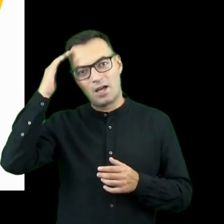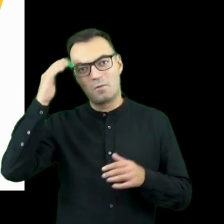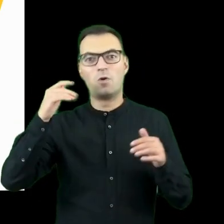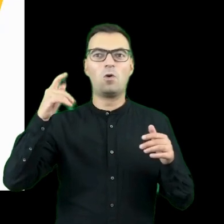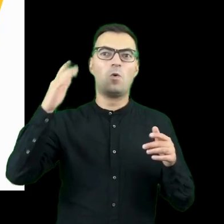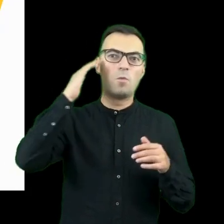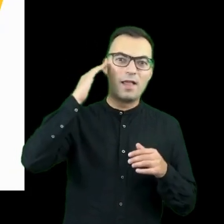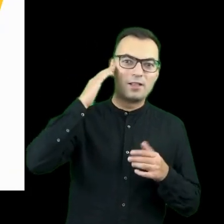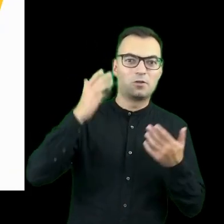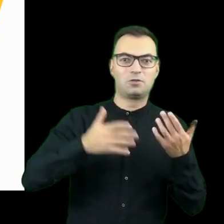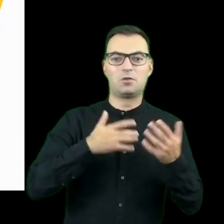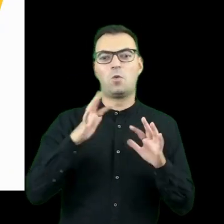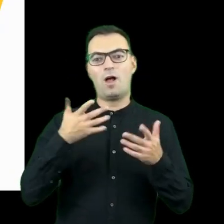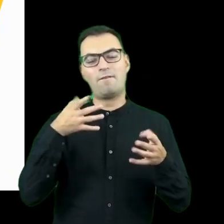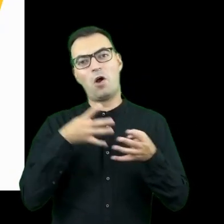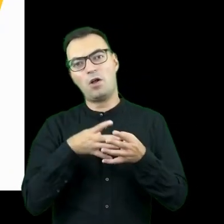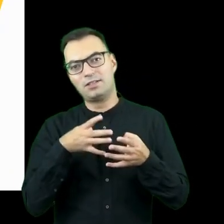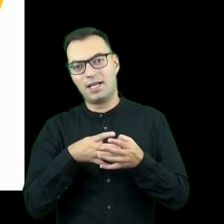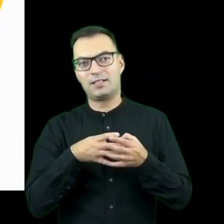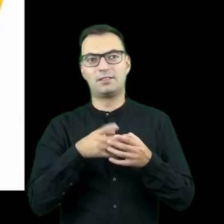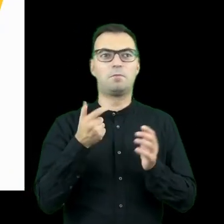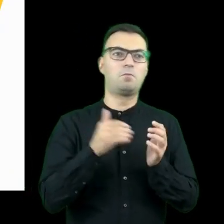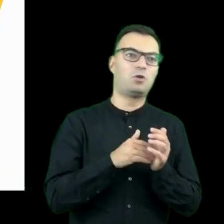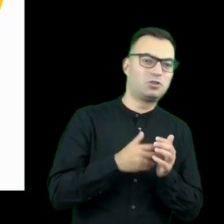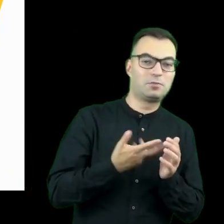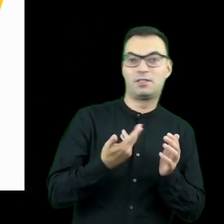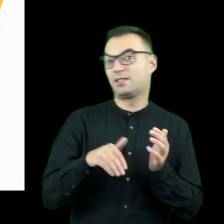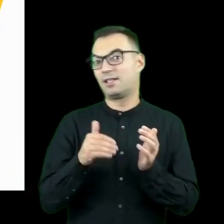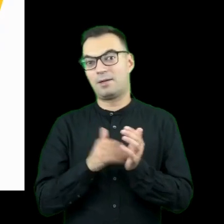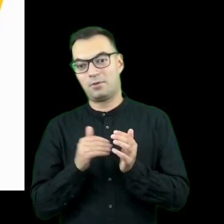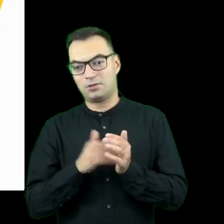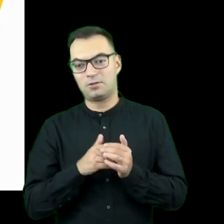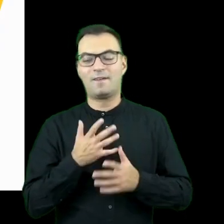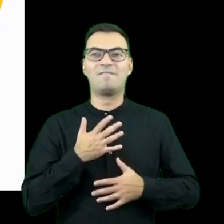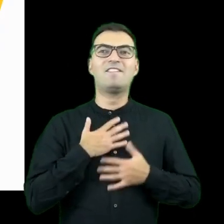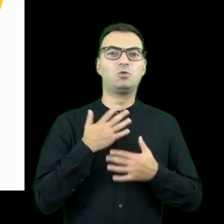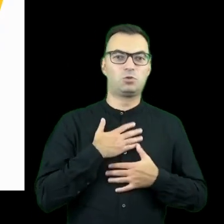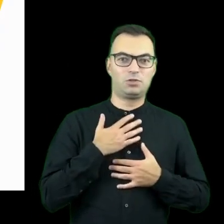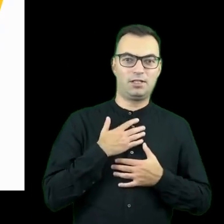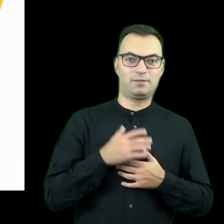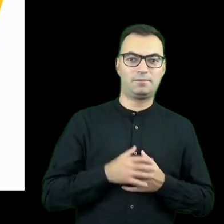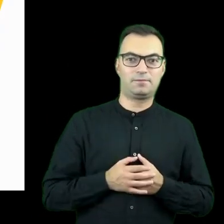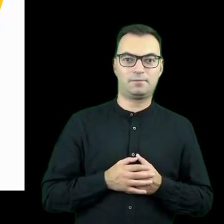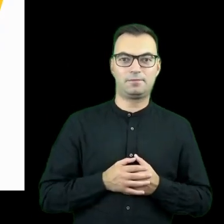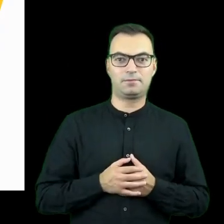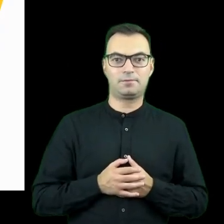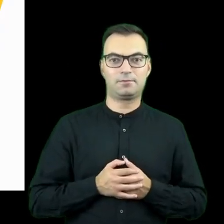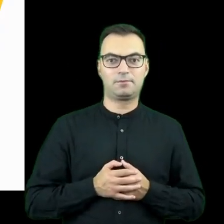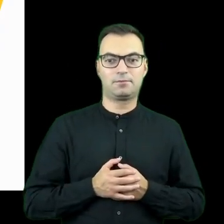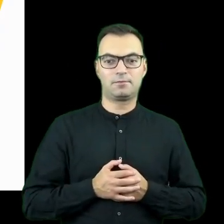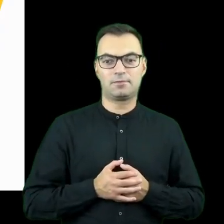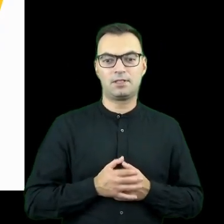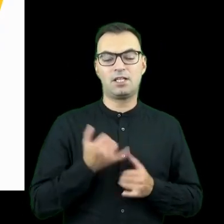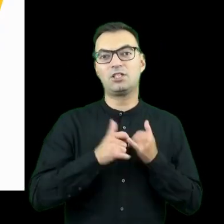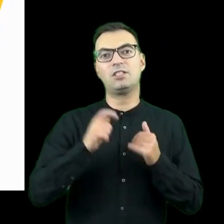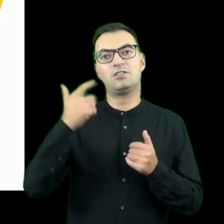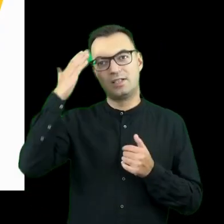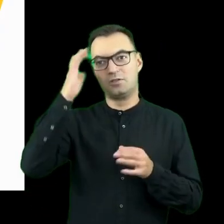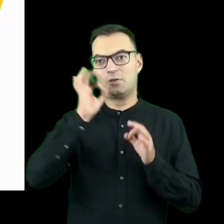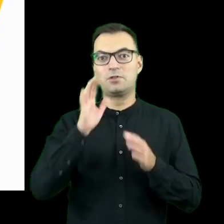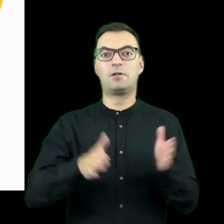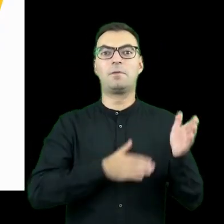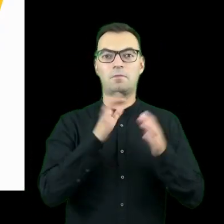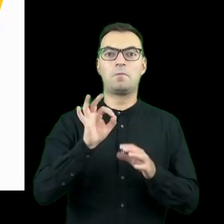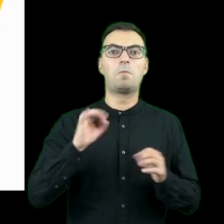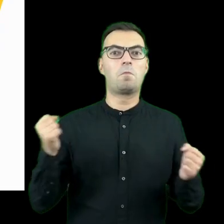umiejętność, łatwe oceny tego, co jest potrzebne, co nie jest potrzebne, pewne wyczucie, które ma się tylko w obszarach, który się dobrze zna